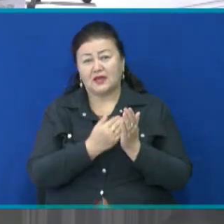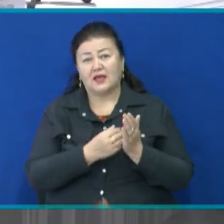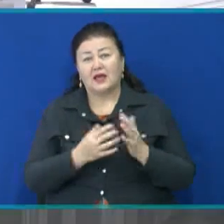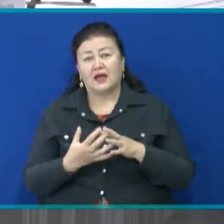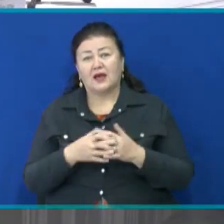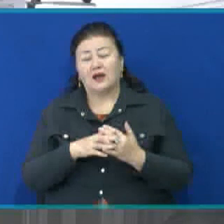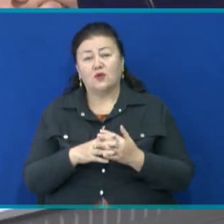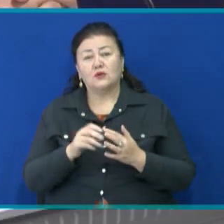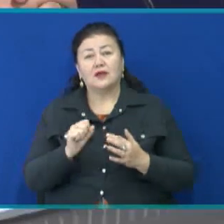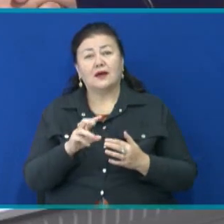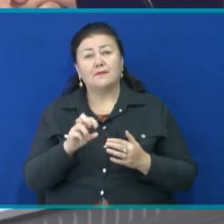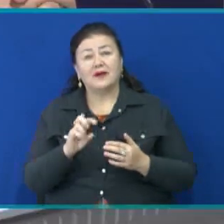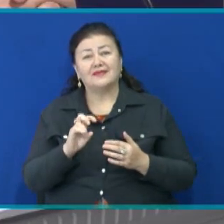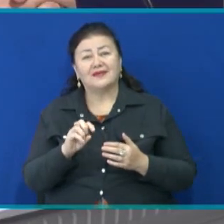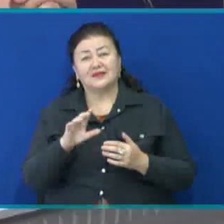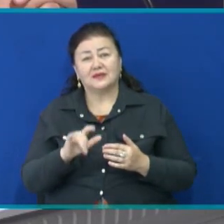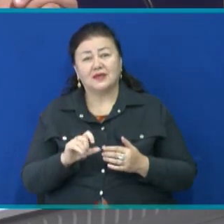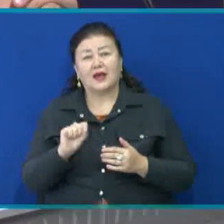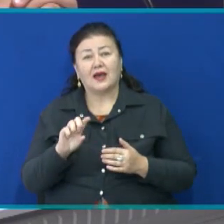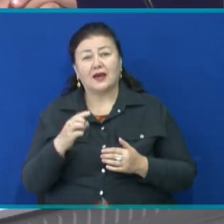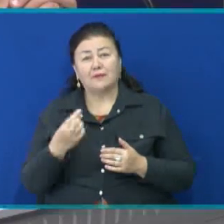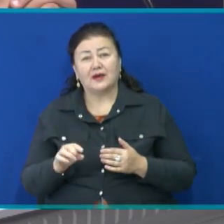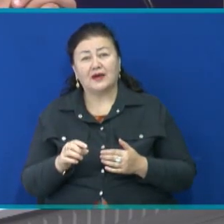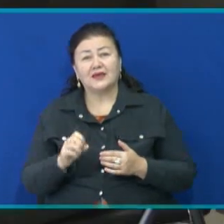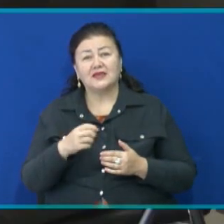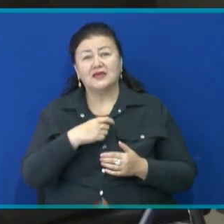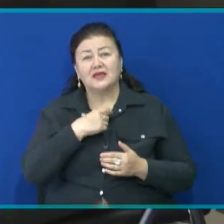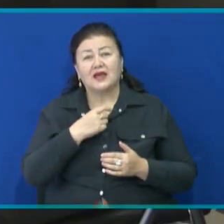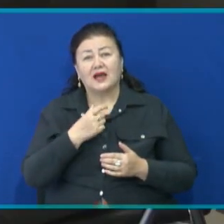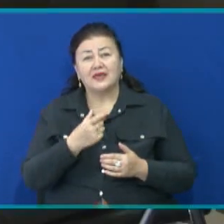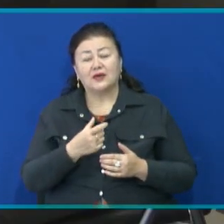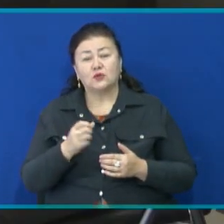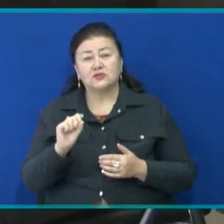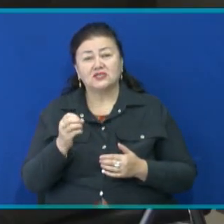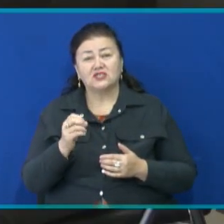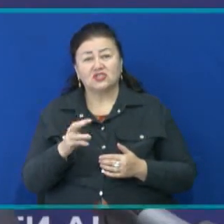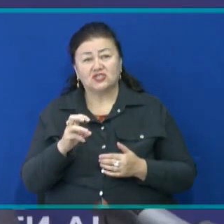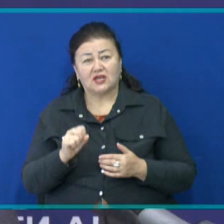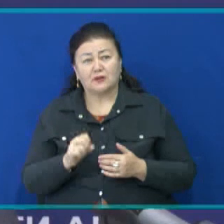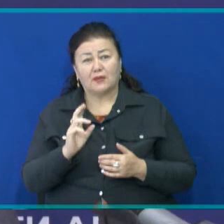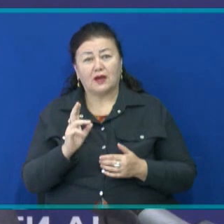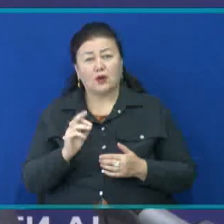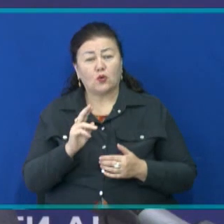охватывает 6 районов. Это Абайский, Ахсуатский, Айягоский, Жарминский, Кокпектинский и Урджанский районы.